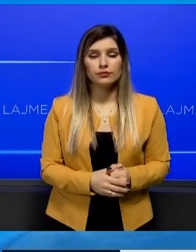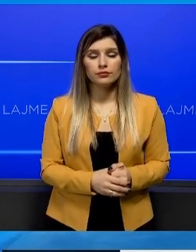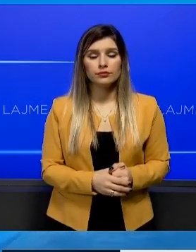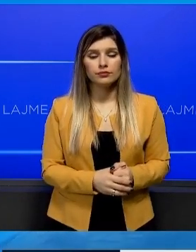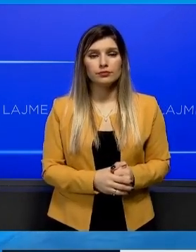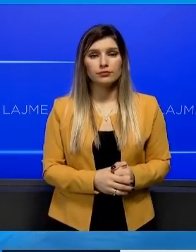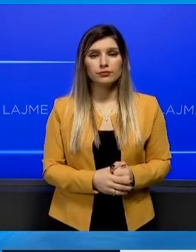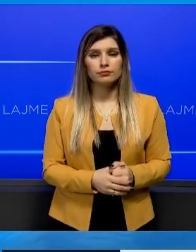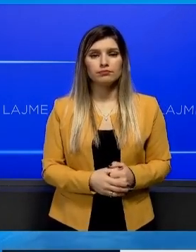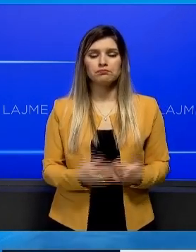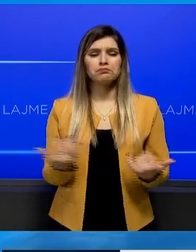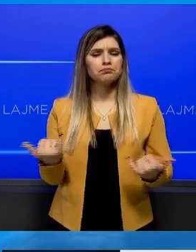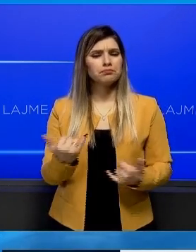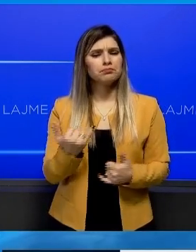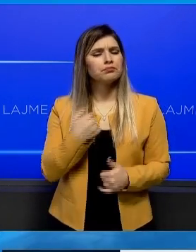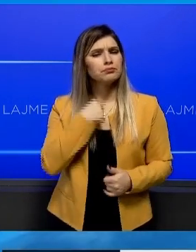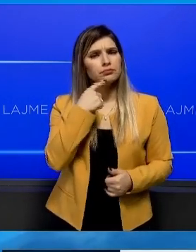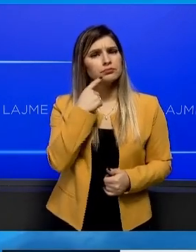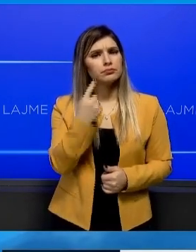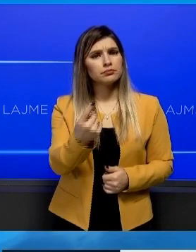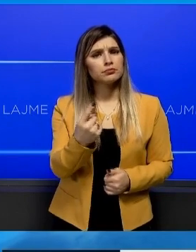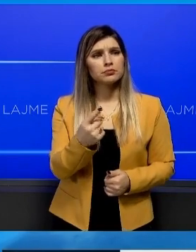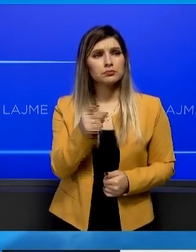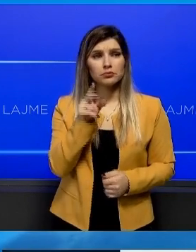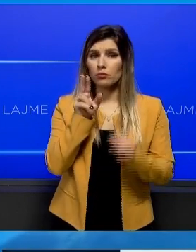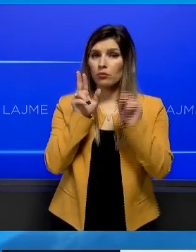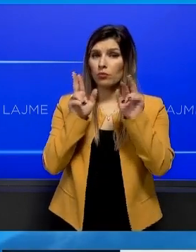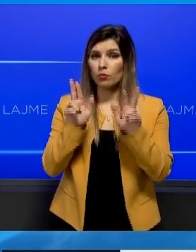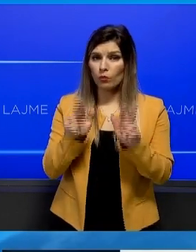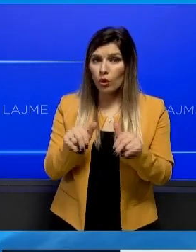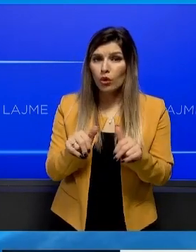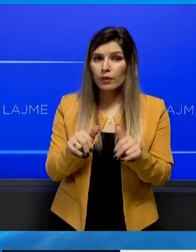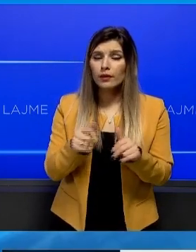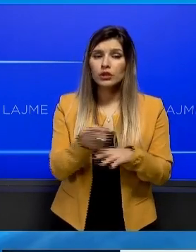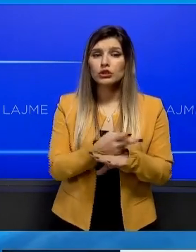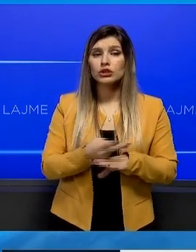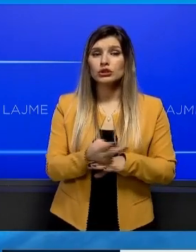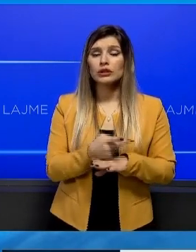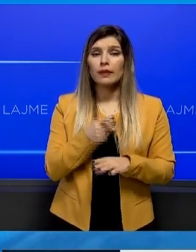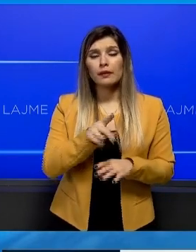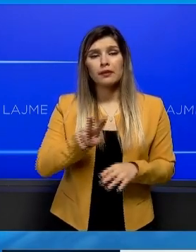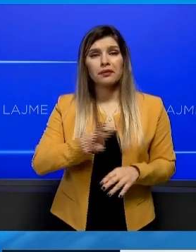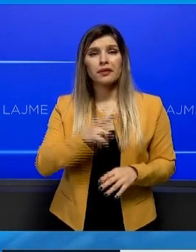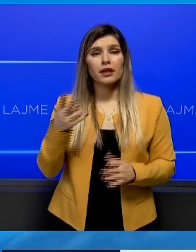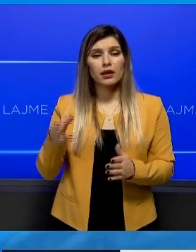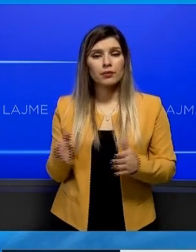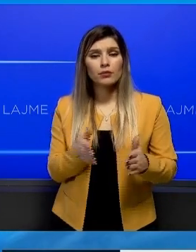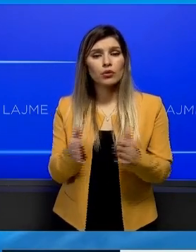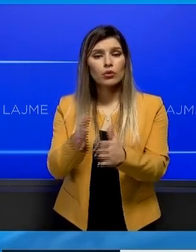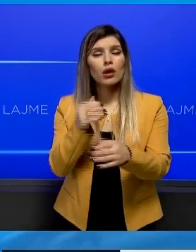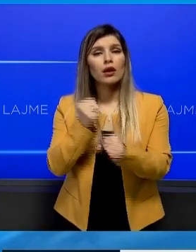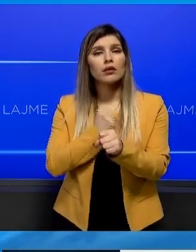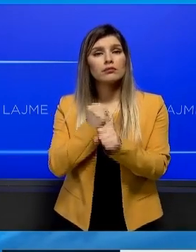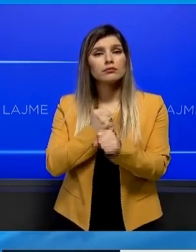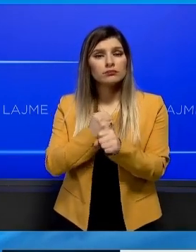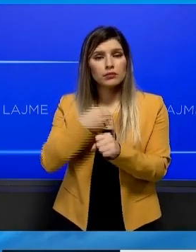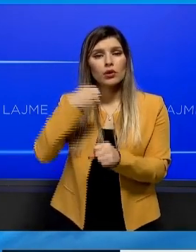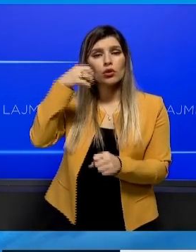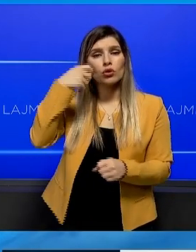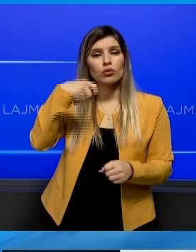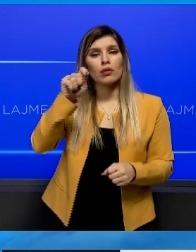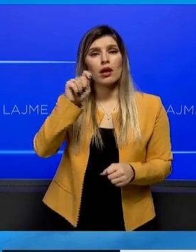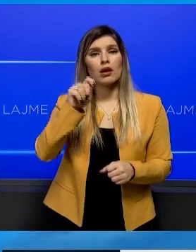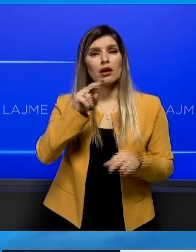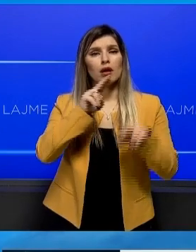Zotri Gërgjaliu, në fakt, a ka mundur që të bëj shtetit diçka më te për që të mos nëndodhë kjo shtrejtimi